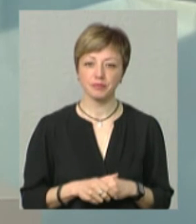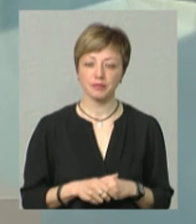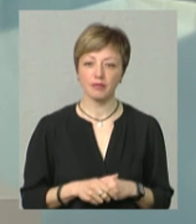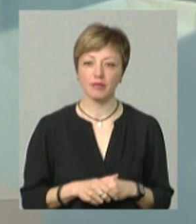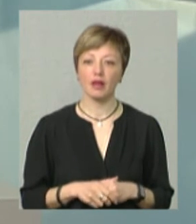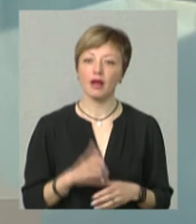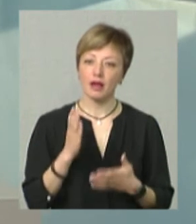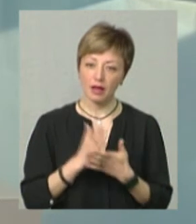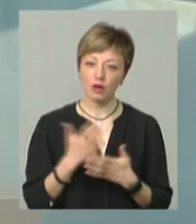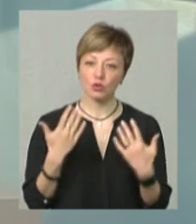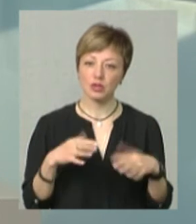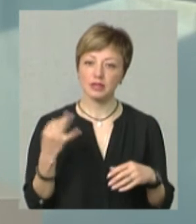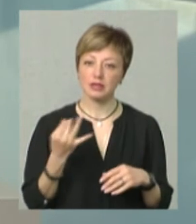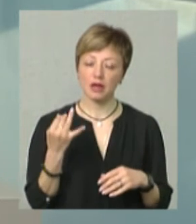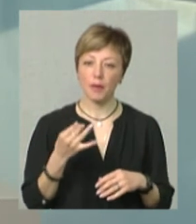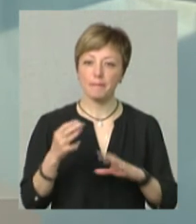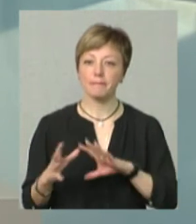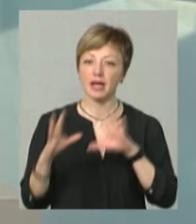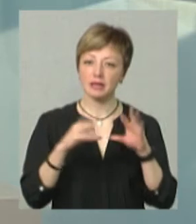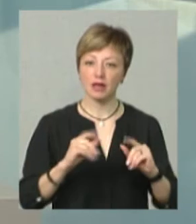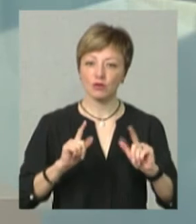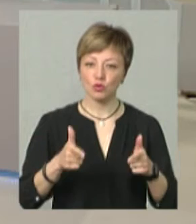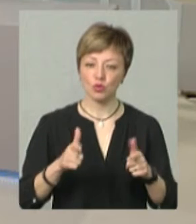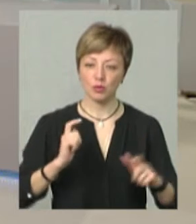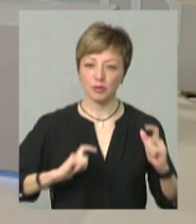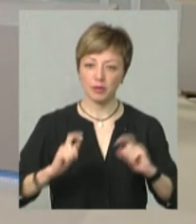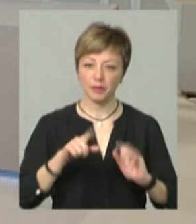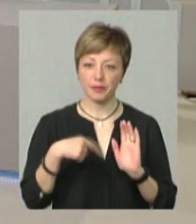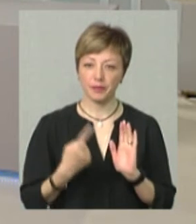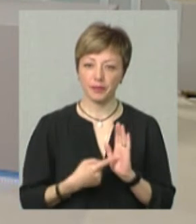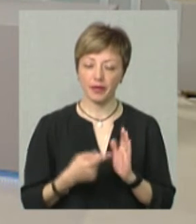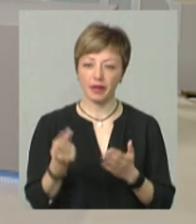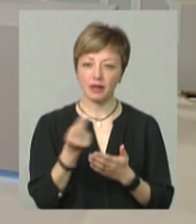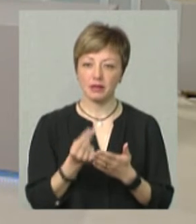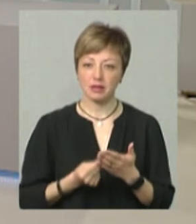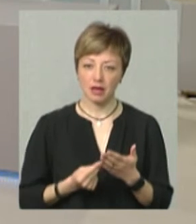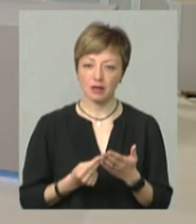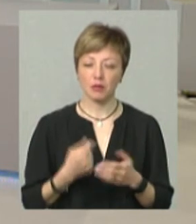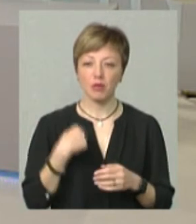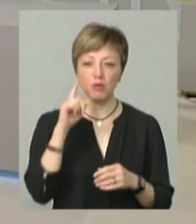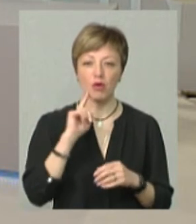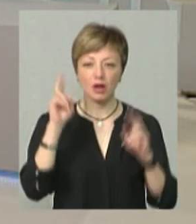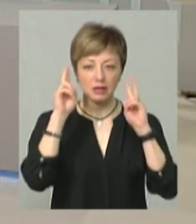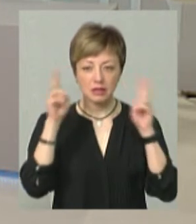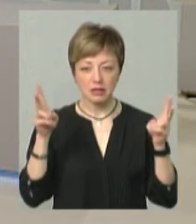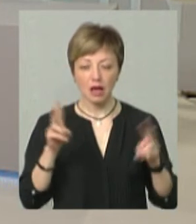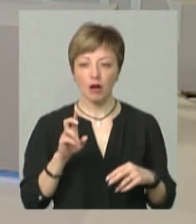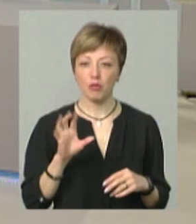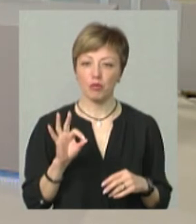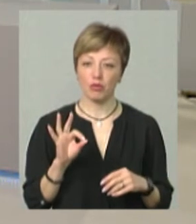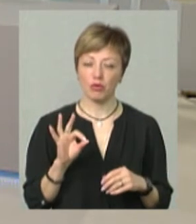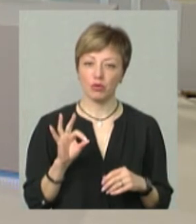Є вже зацікавлені переселенці і абітурієнти у вступі на дизайн? Ми поки не знаємо, тому що